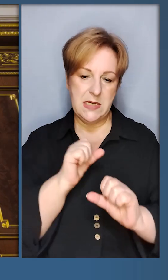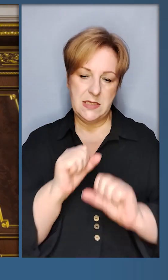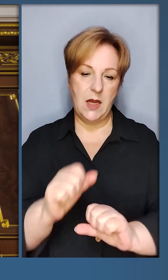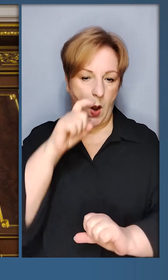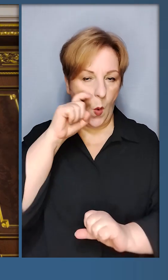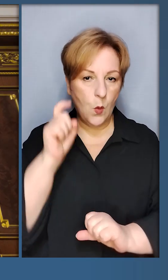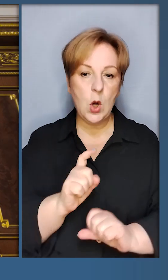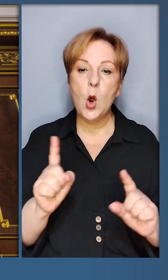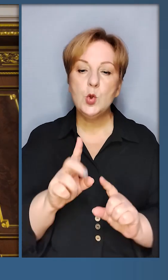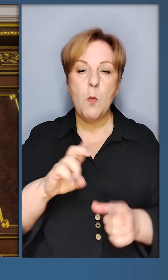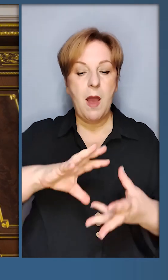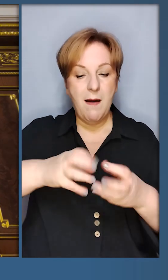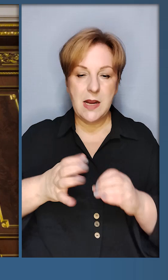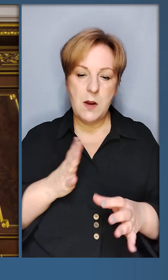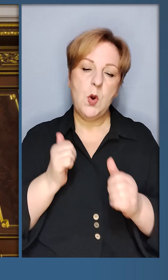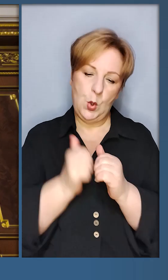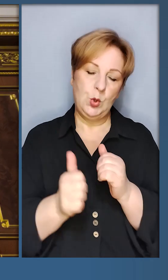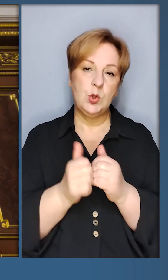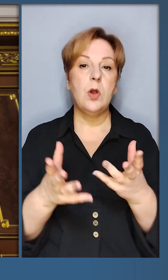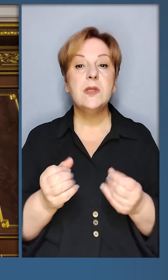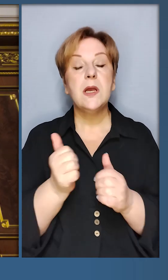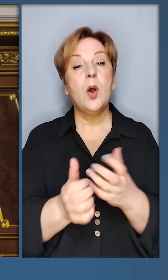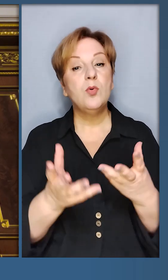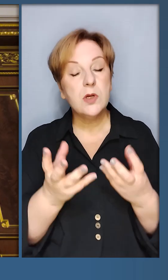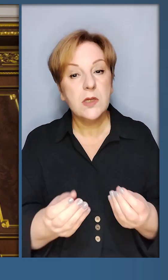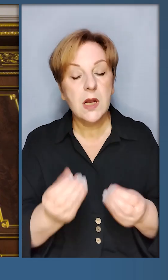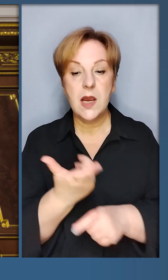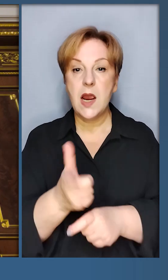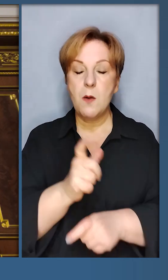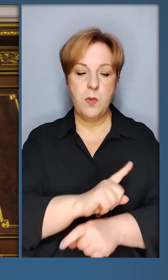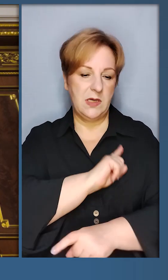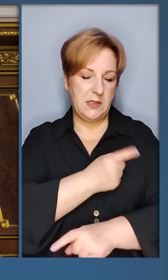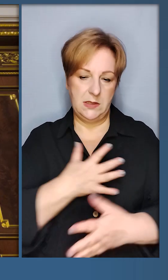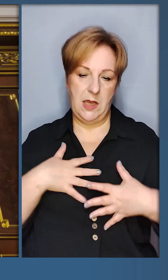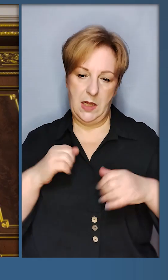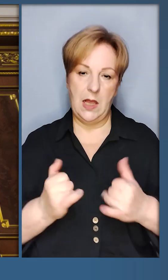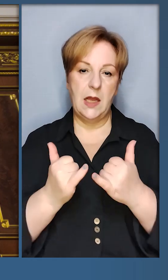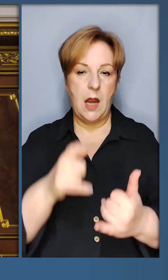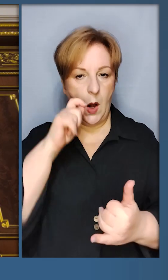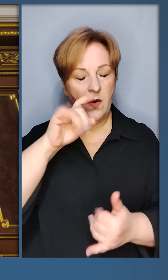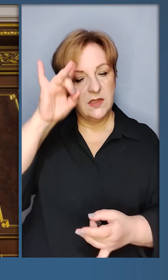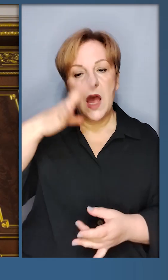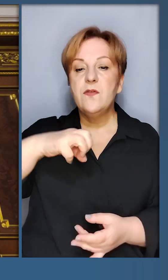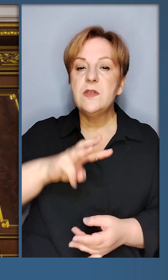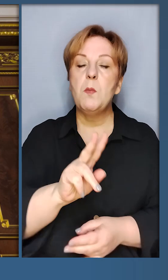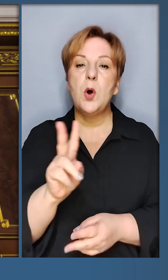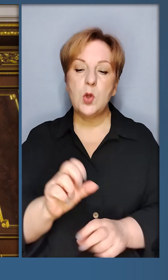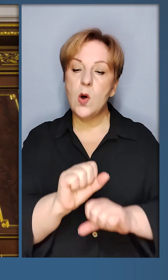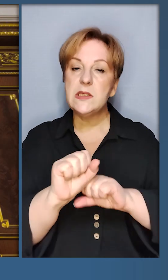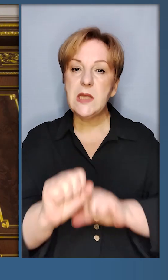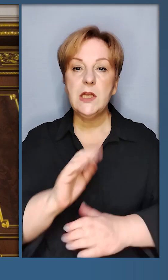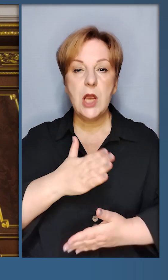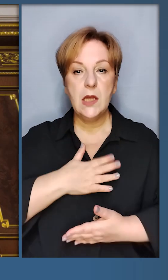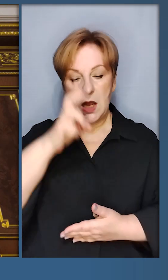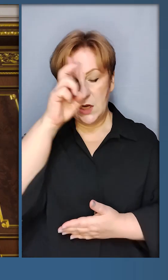інтересів України, щоб результат був щодня, кожен день, більше сили для України. Слава усім,